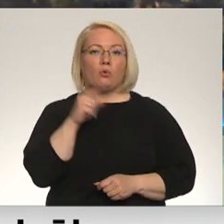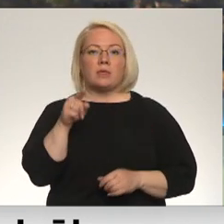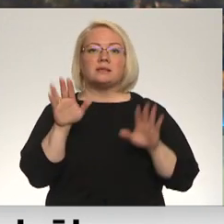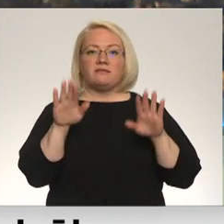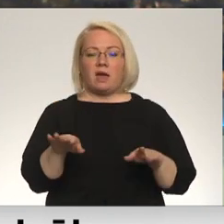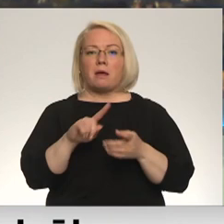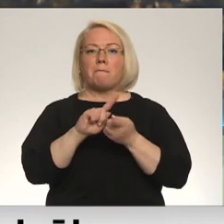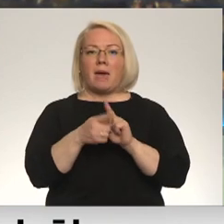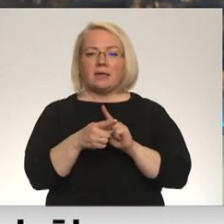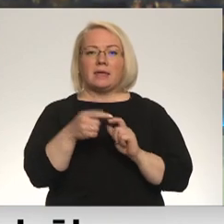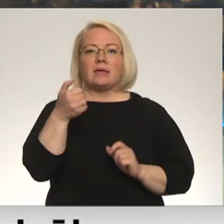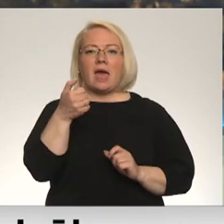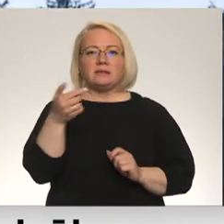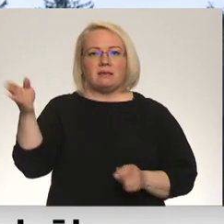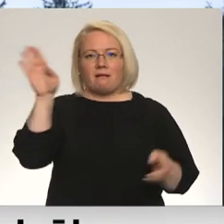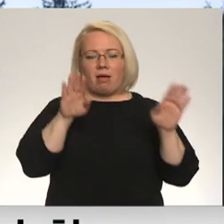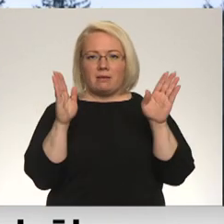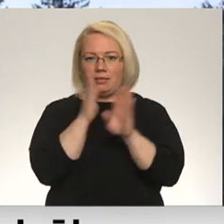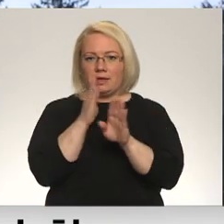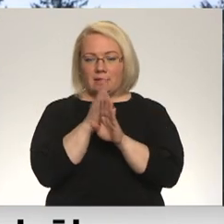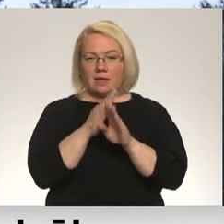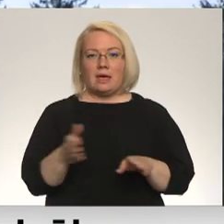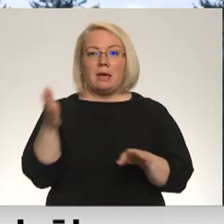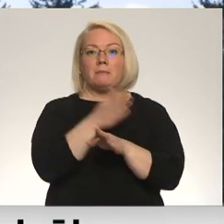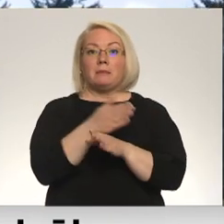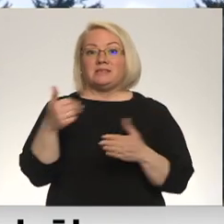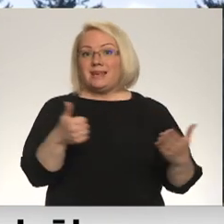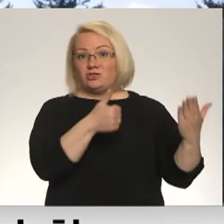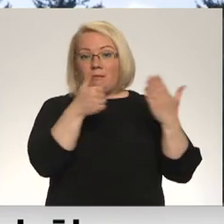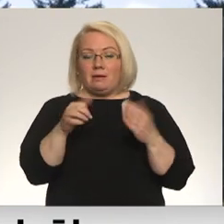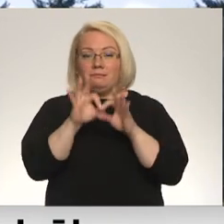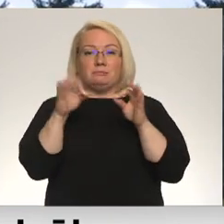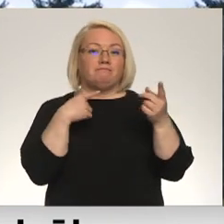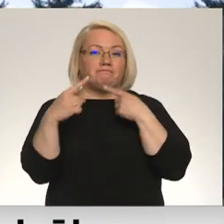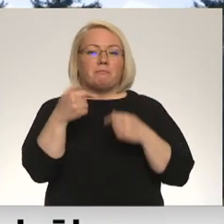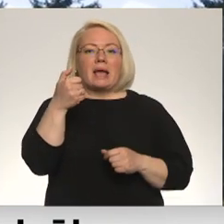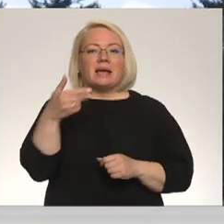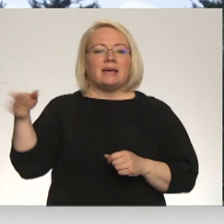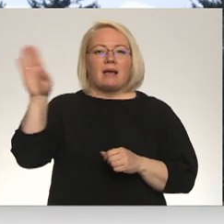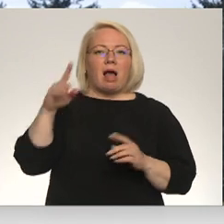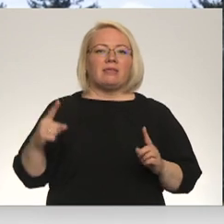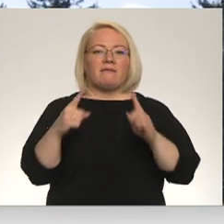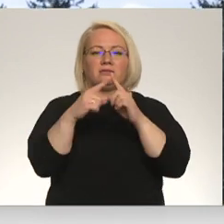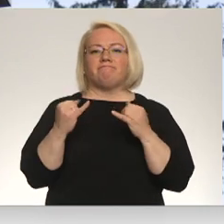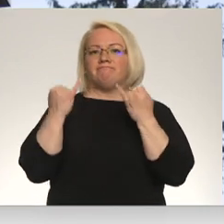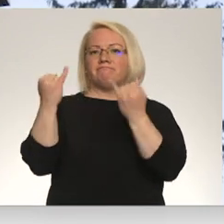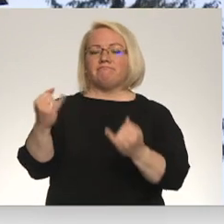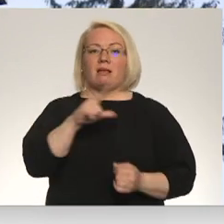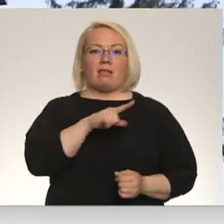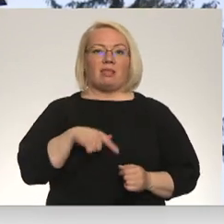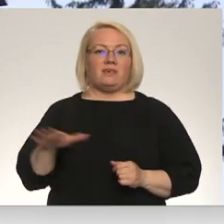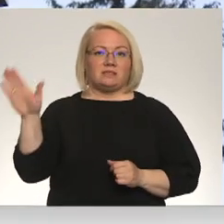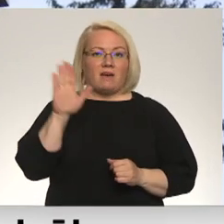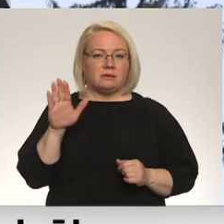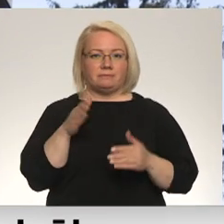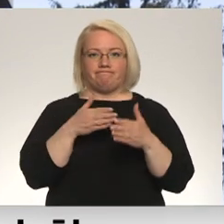mainīt Gaiziņu likteni. Pirms sešiem gadiem sāktās sarunas par Gaiziņkalna virsotnes dāvinājumu Latvijas valstī, jo projām